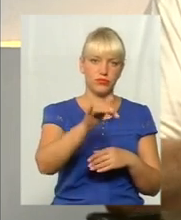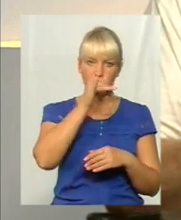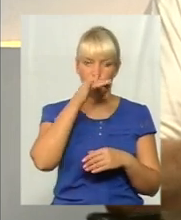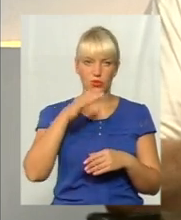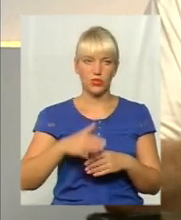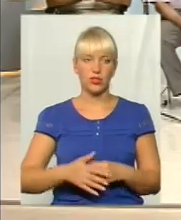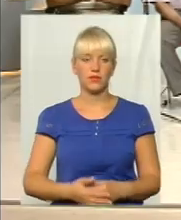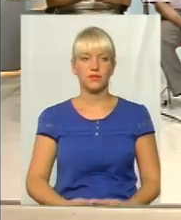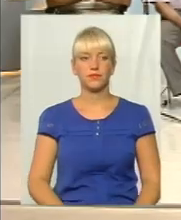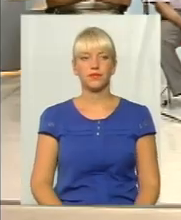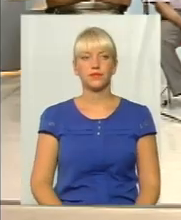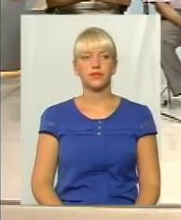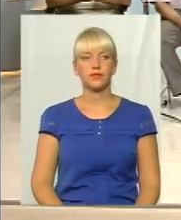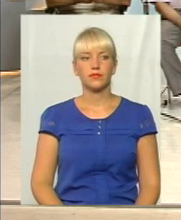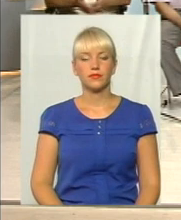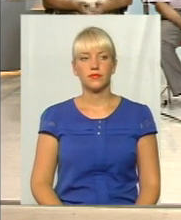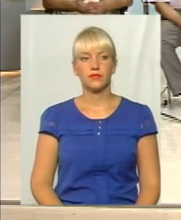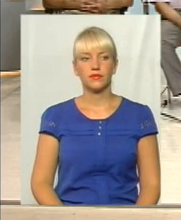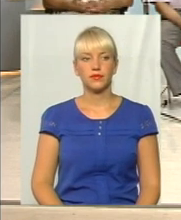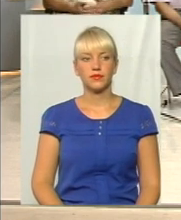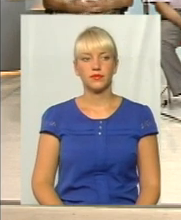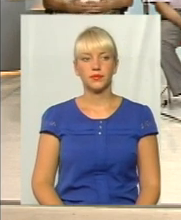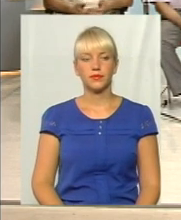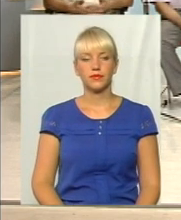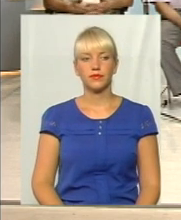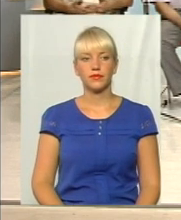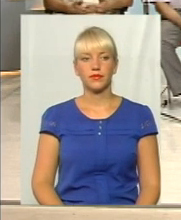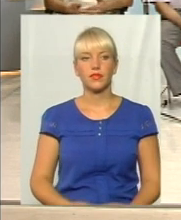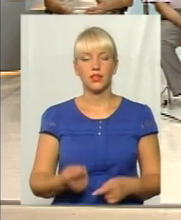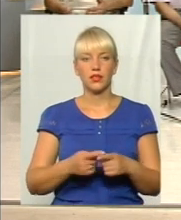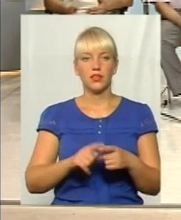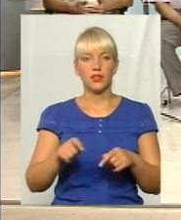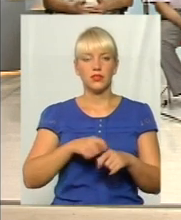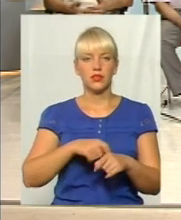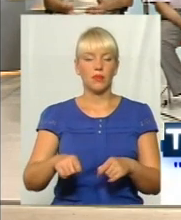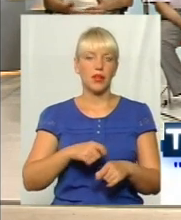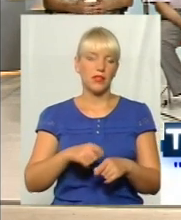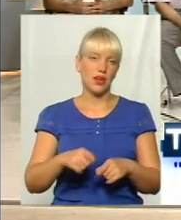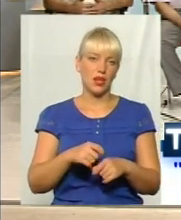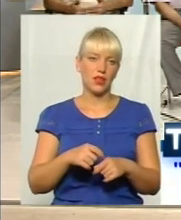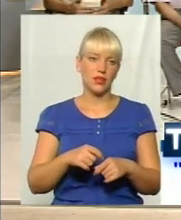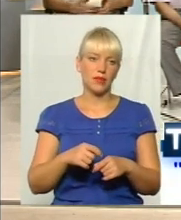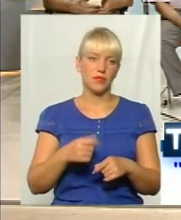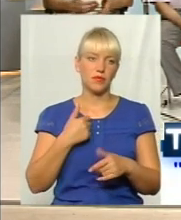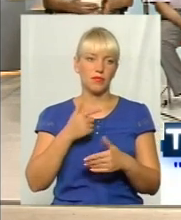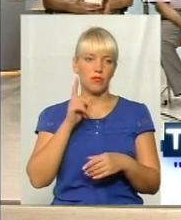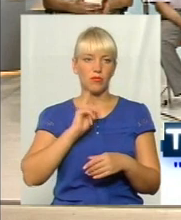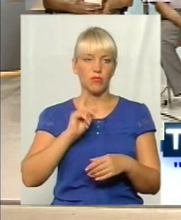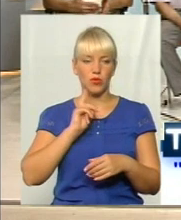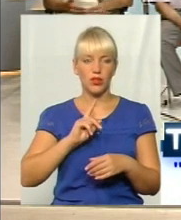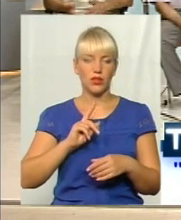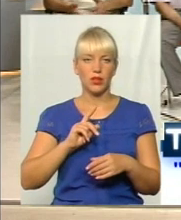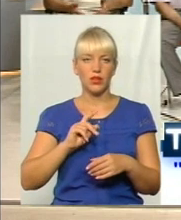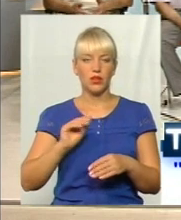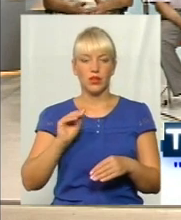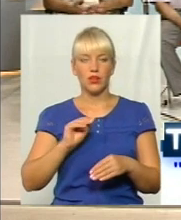неможливо. І ці матеріали, як ми їх поки що монтіруємо,